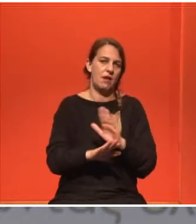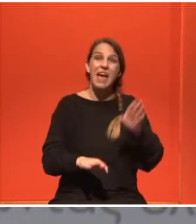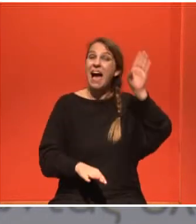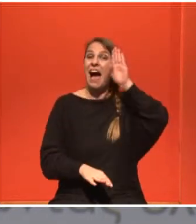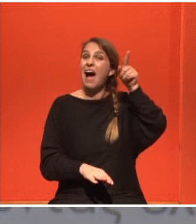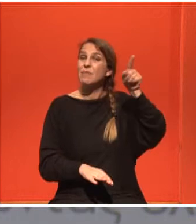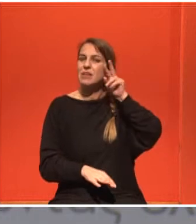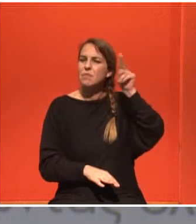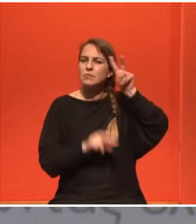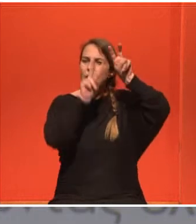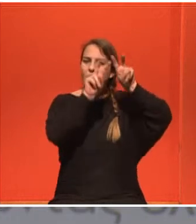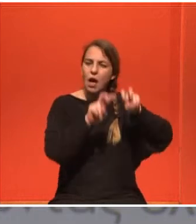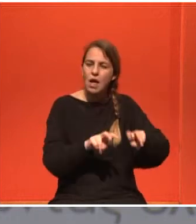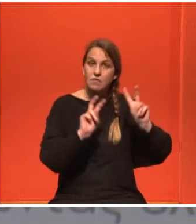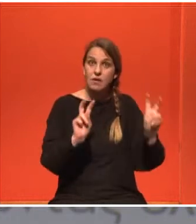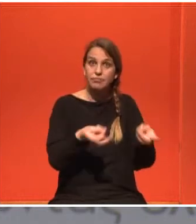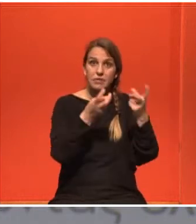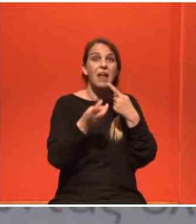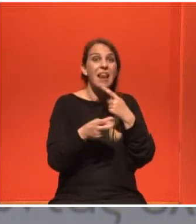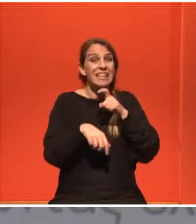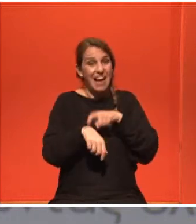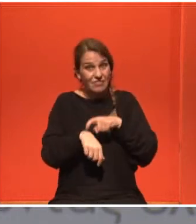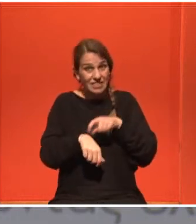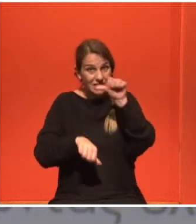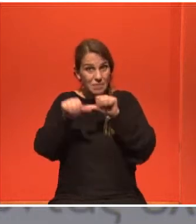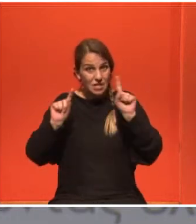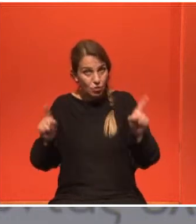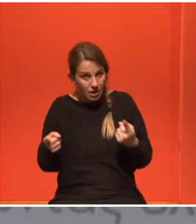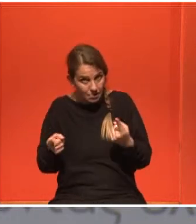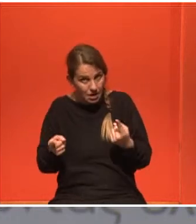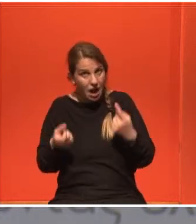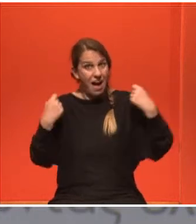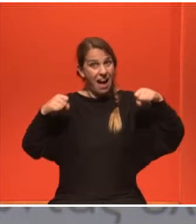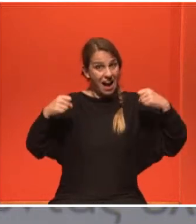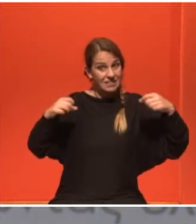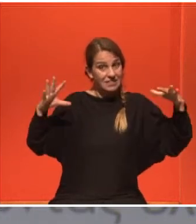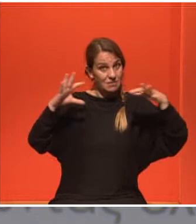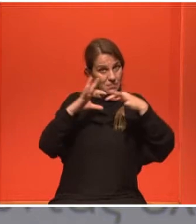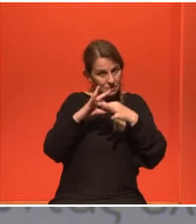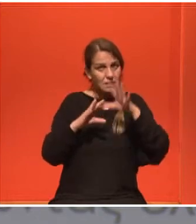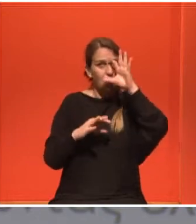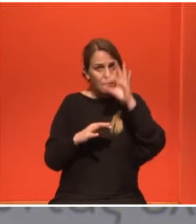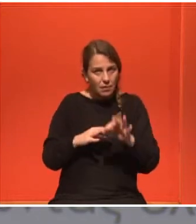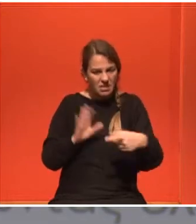Πανεπιστήμια άνθρωποι που γυμνάζονται κατά τη διάρκεια έχουν λιγότερες παρενέργειες. Και αυτό το είδα και πάνω μου.